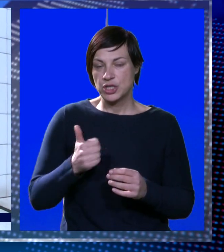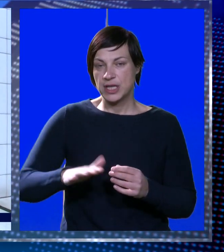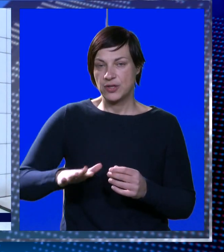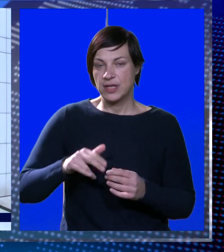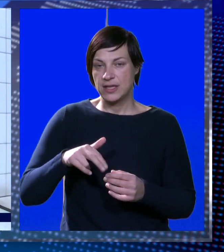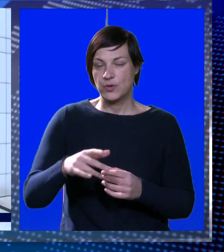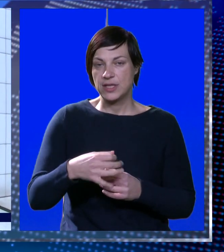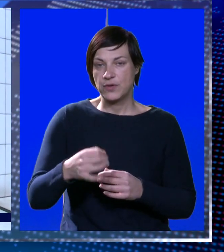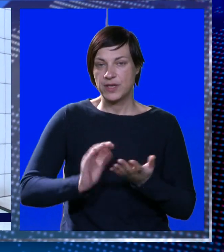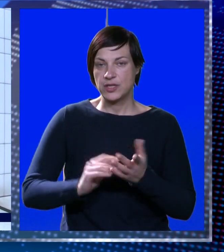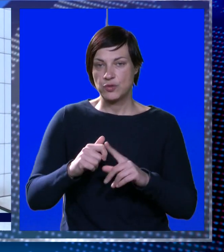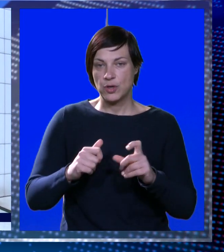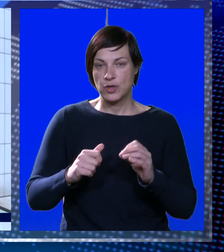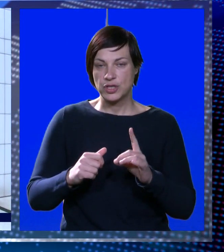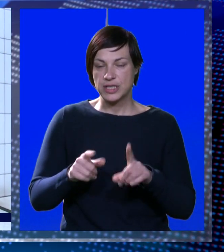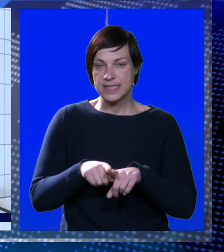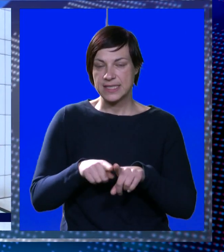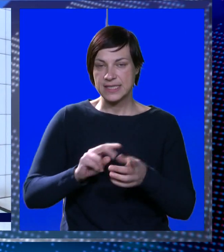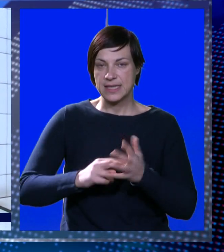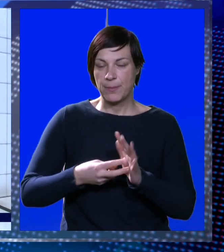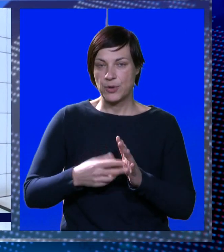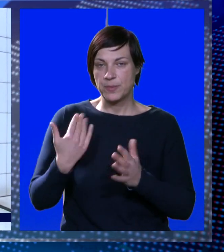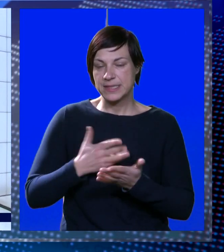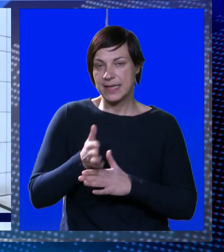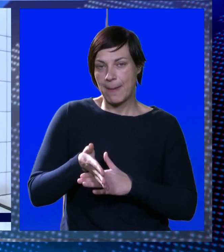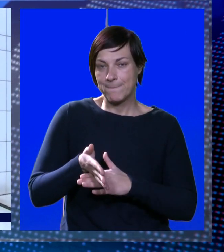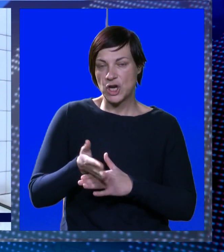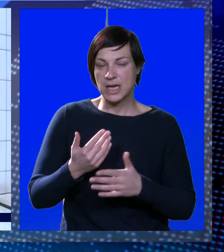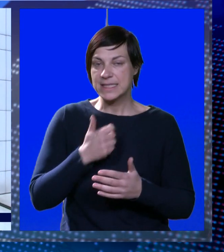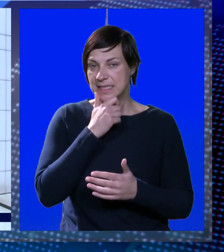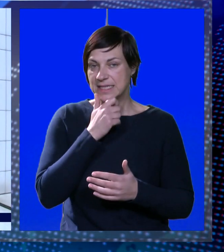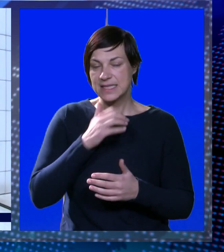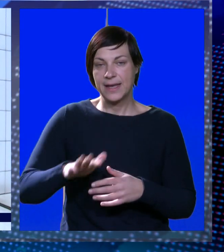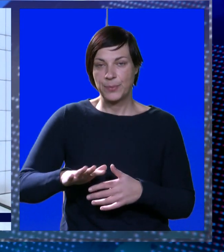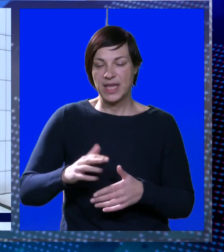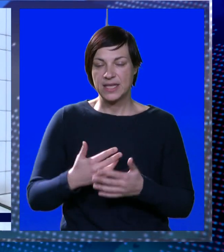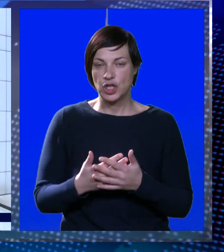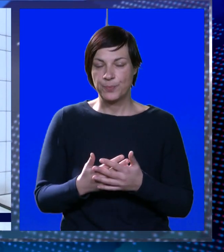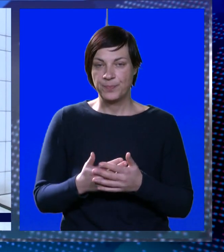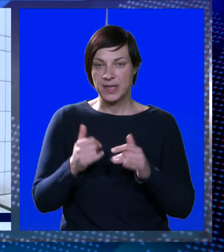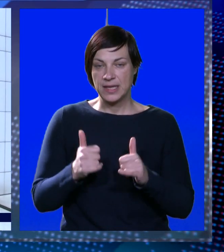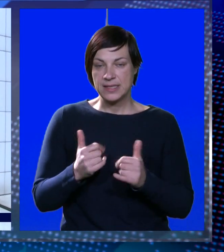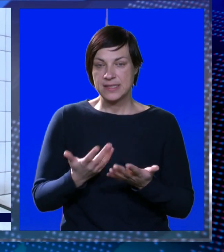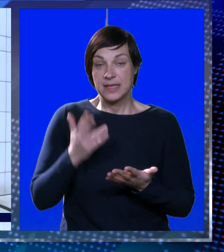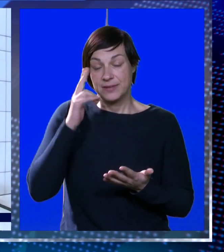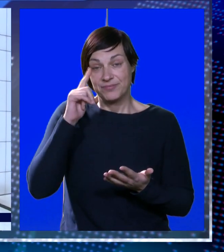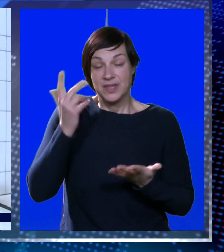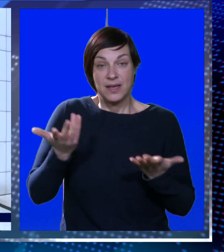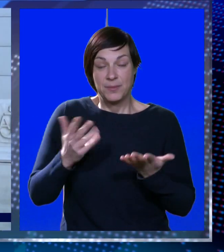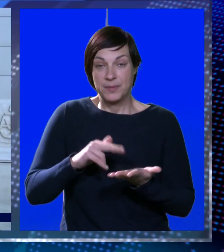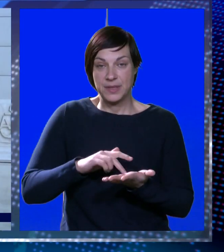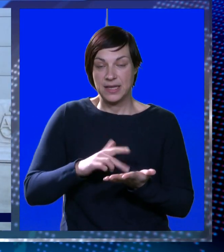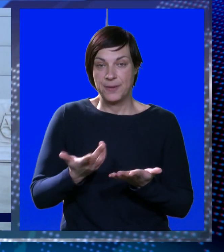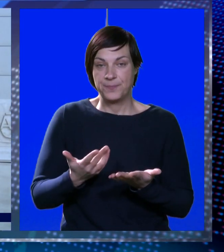imamo još jedno djete koje ide u Vrtiću mokošici, isti problem smo tada prolazili sa ovim starijim djetetom i sada ja nemam gdje s